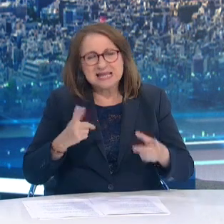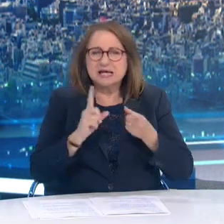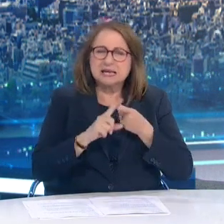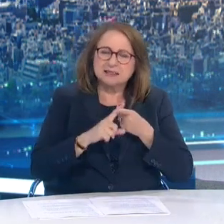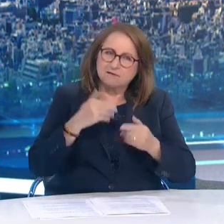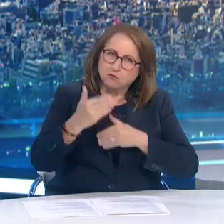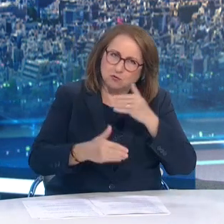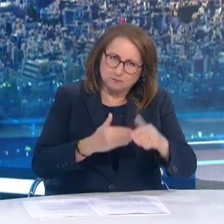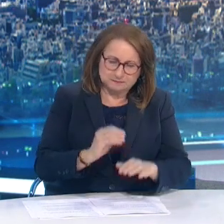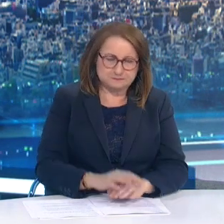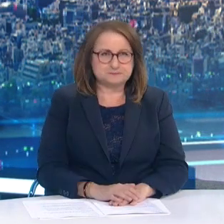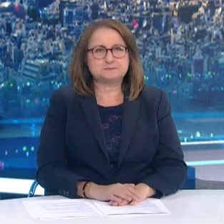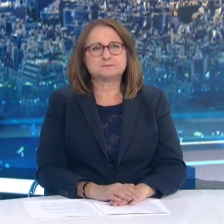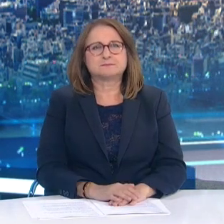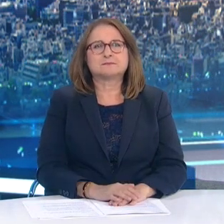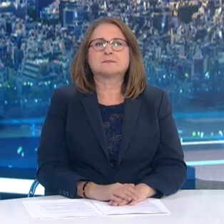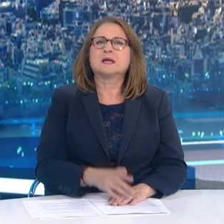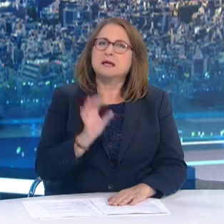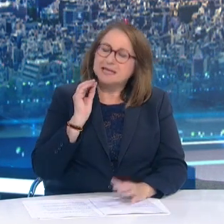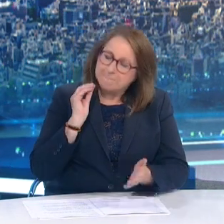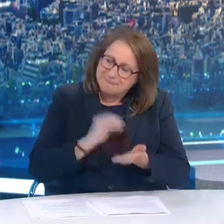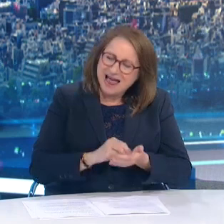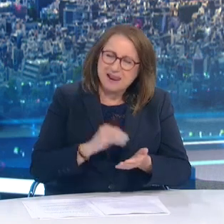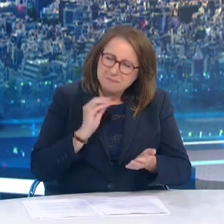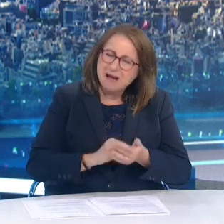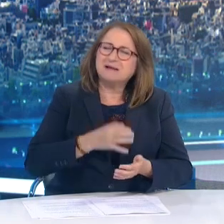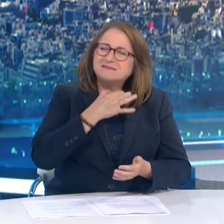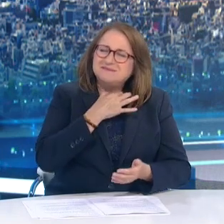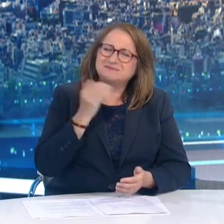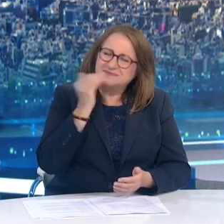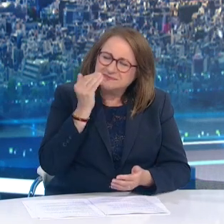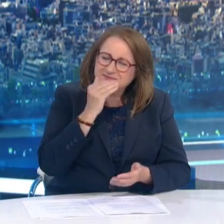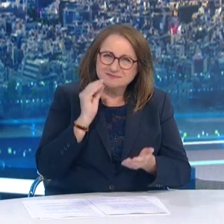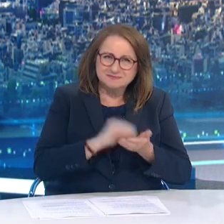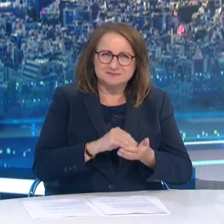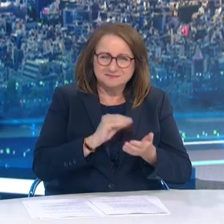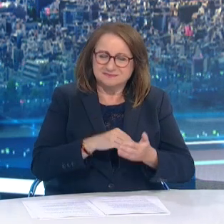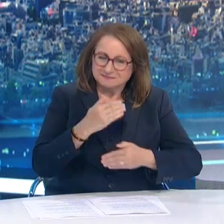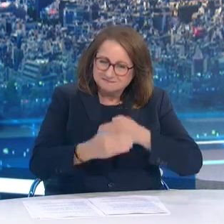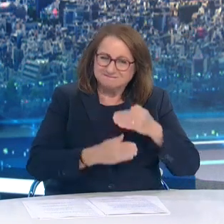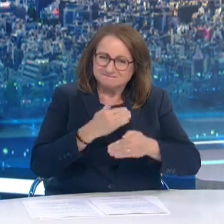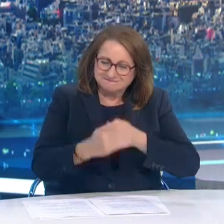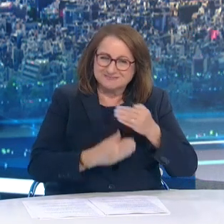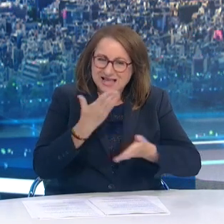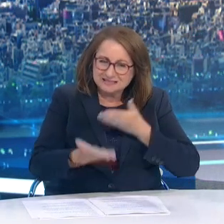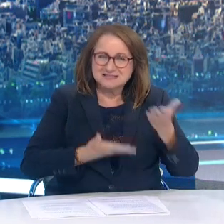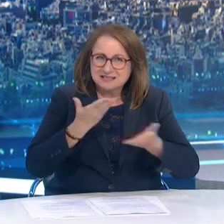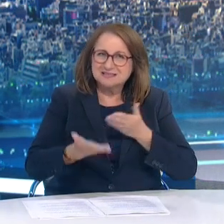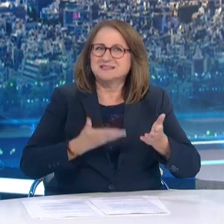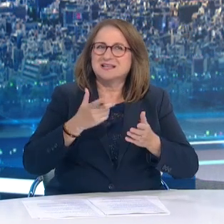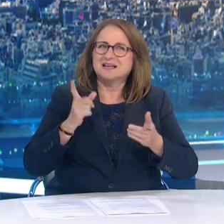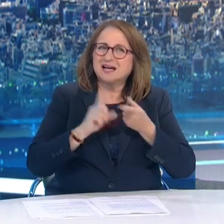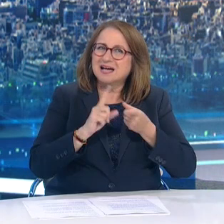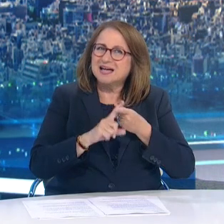Μπορούμε να πάμε καλύτερα? Σίγουρα ναι Και τις τελευταίες τρεις μέρες τα δεκάδες χιλιάδες νέα ραντεβού στην πλατφόρμα εμβολιασμών